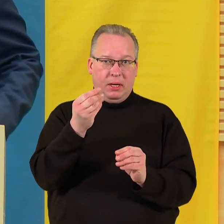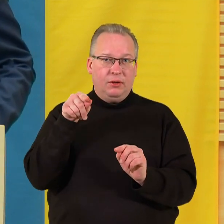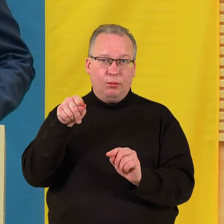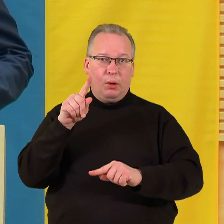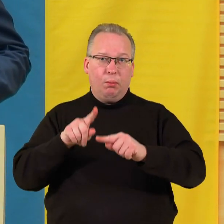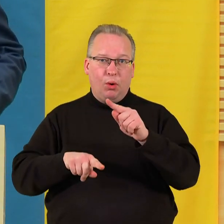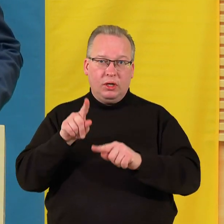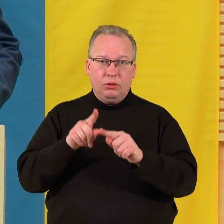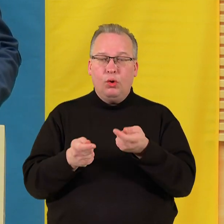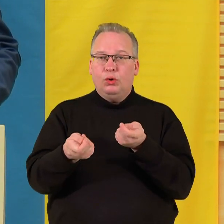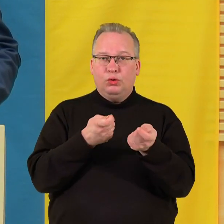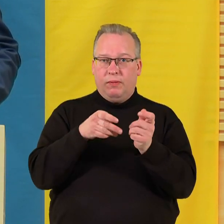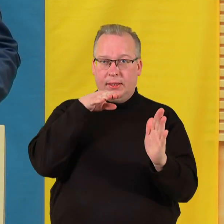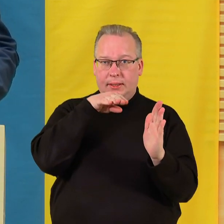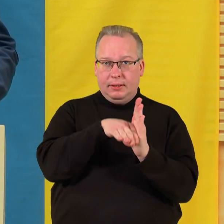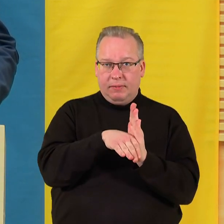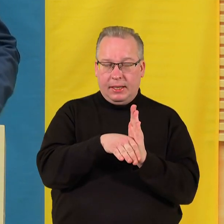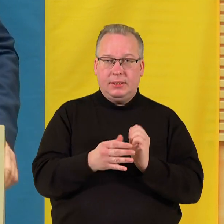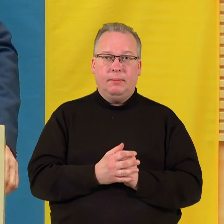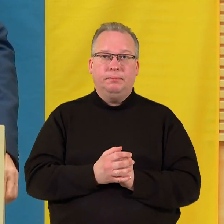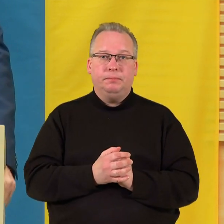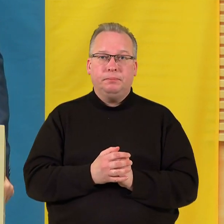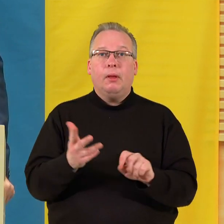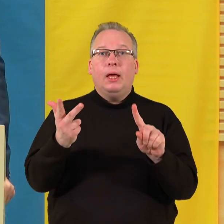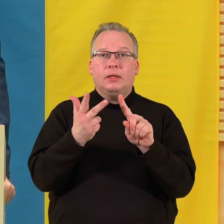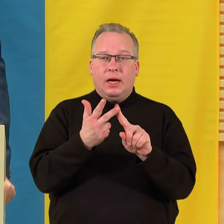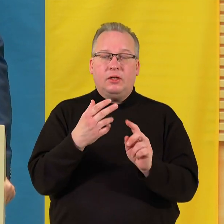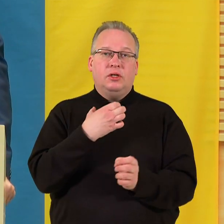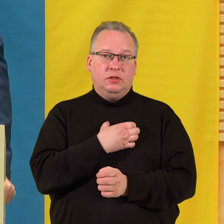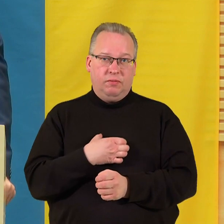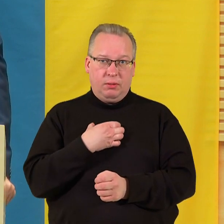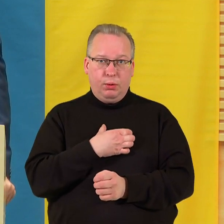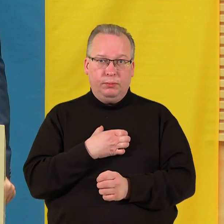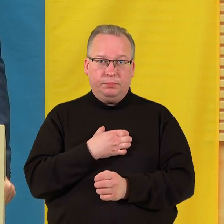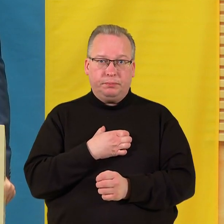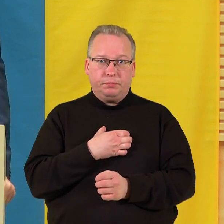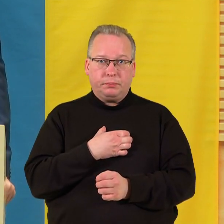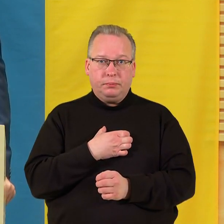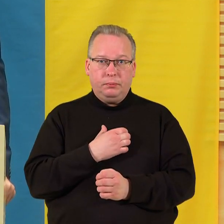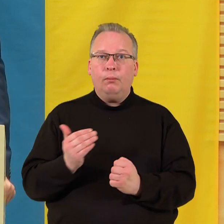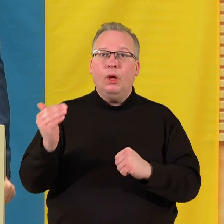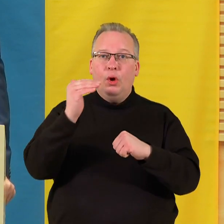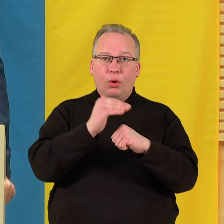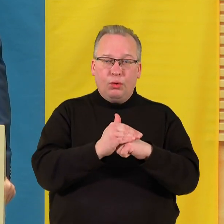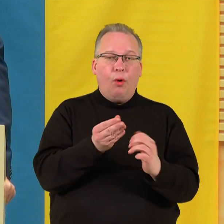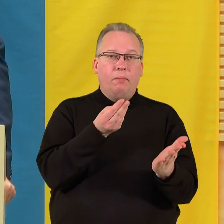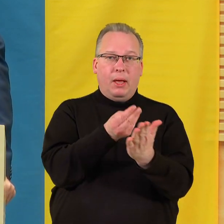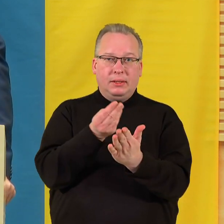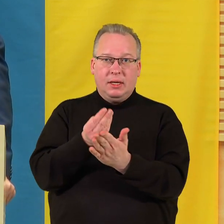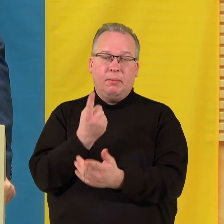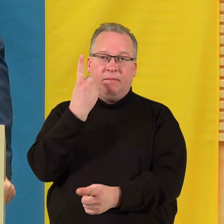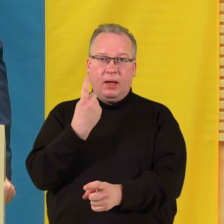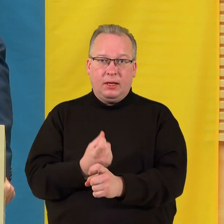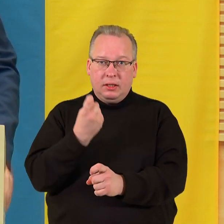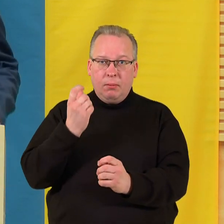suvaldant infleciją. Ir trečias aspektas tai, kad vis dėlto kompensacijos, vienkartinis